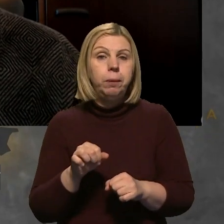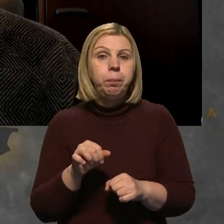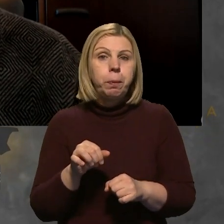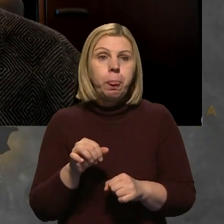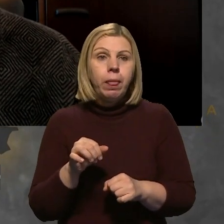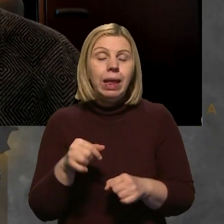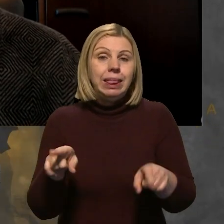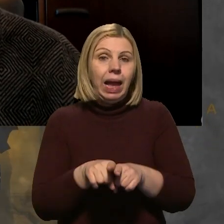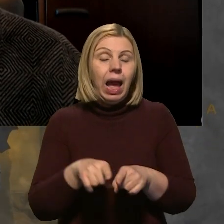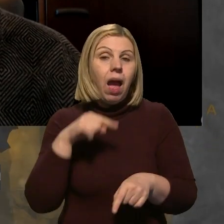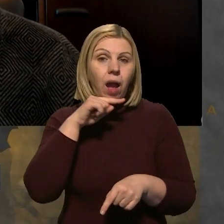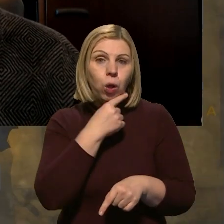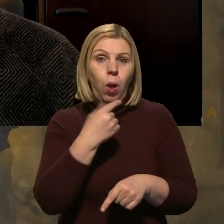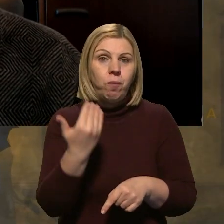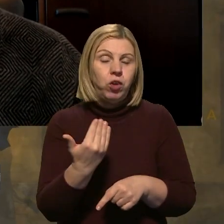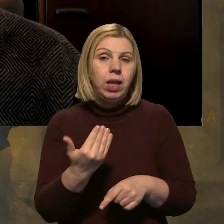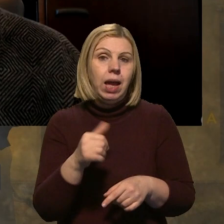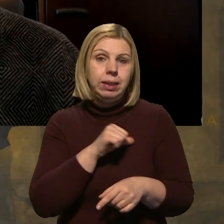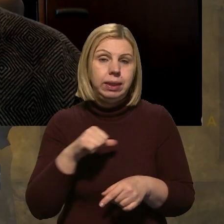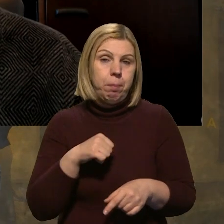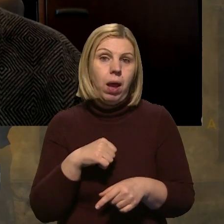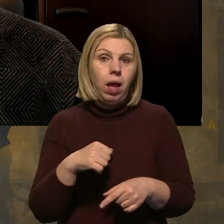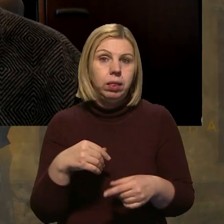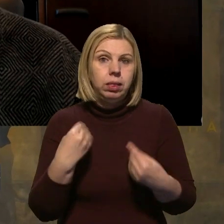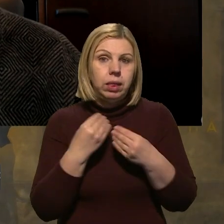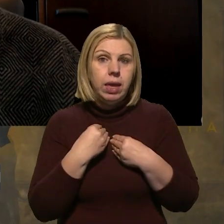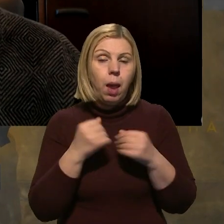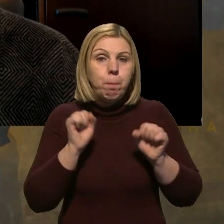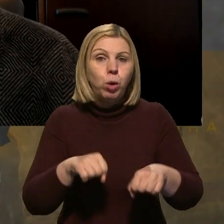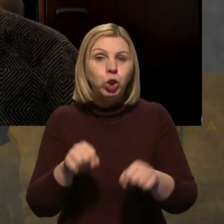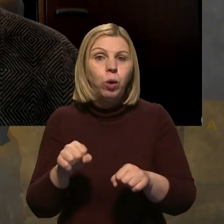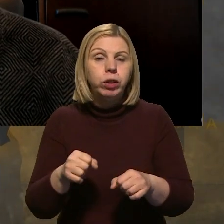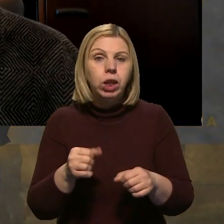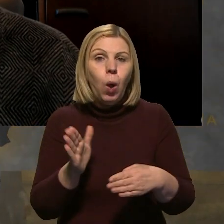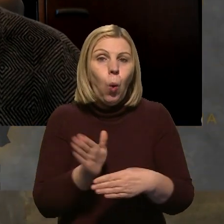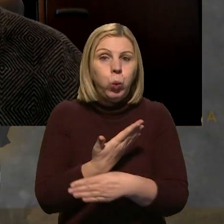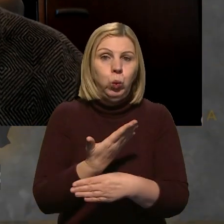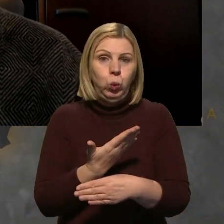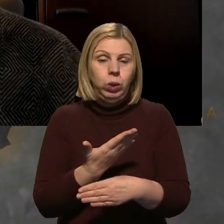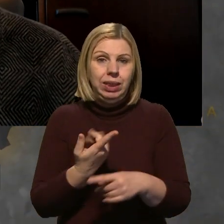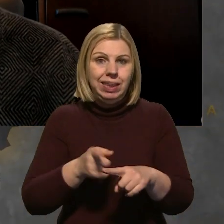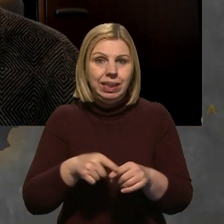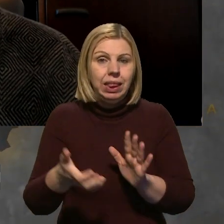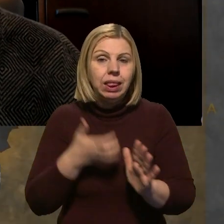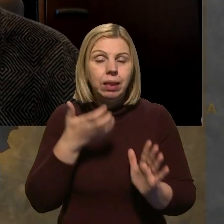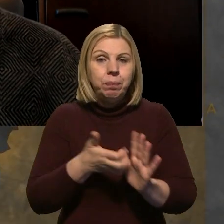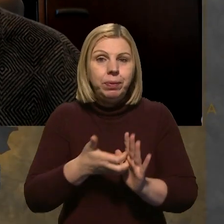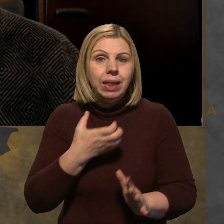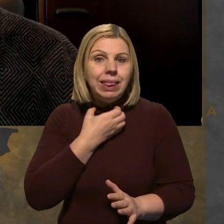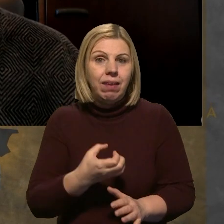Така економія сама по собі дає можливість усунути ті дефіцити, які